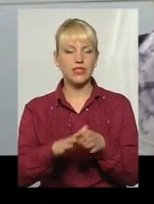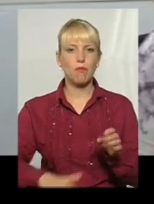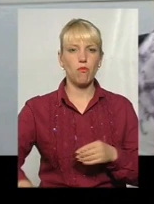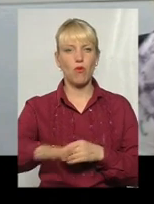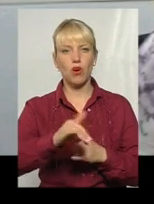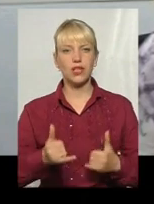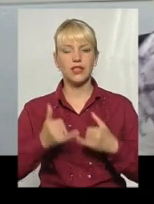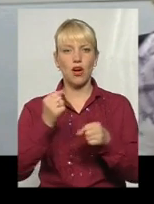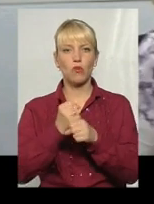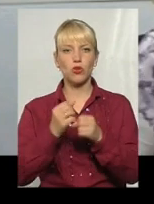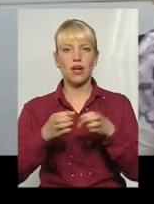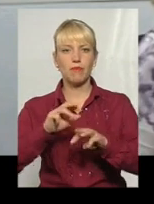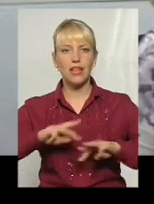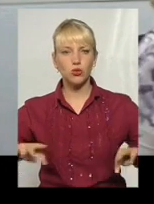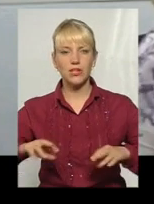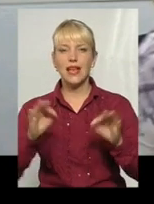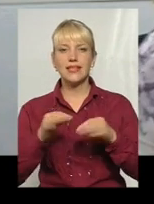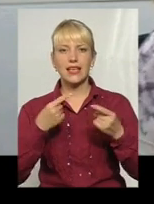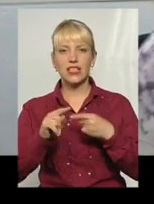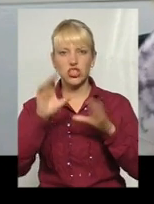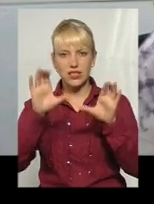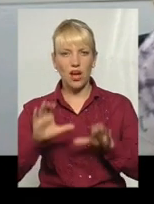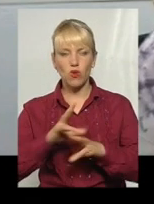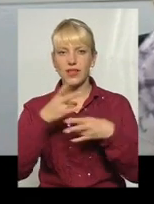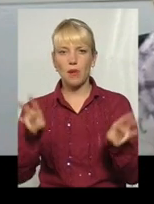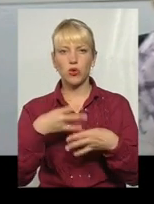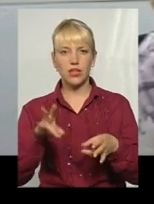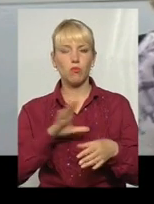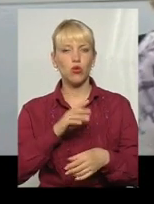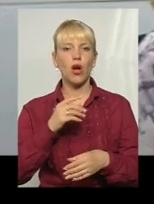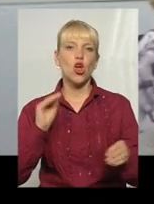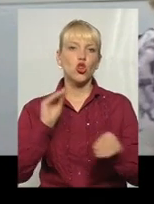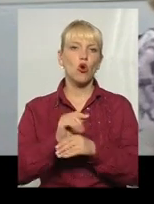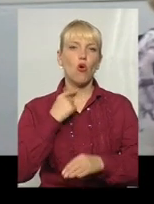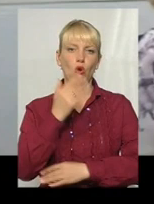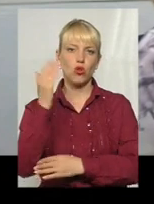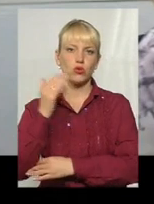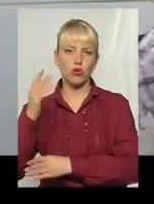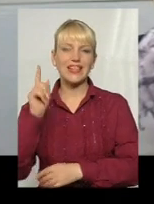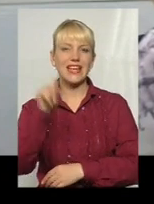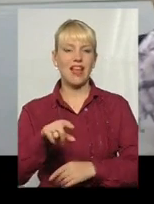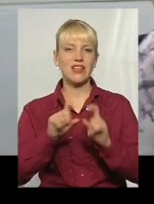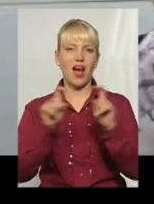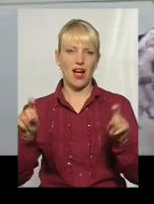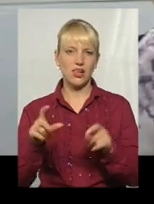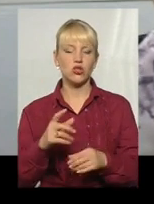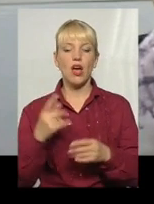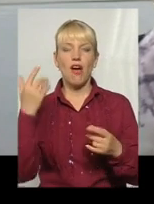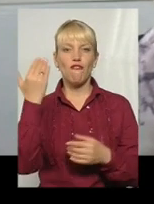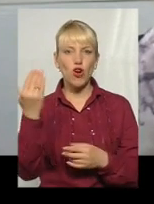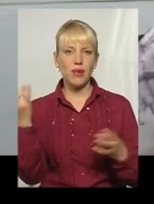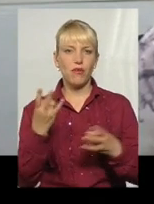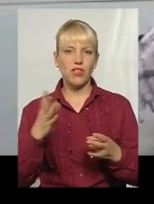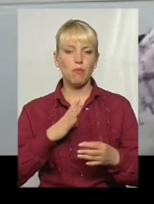роботи Кабінету міністрів. Ніяких інших законів не потрібно було доголосовувати. Навіть агенцію, вони мали відповідно до статті